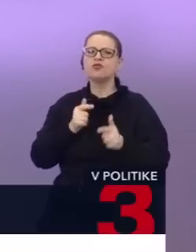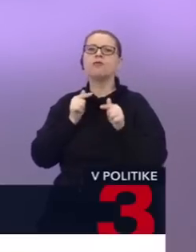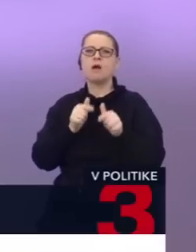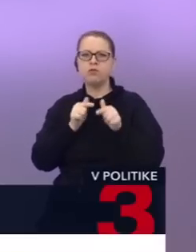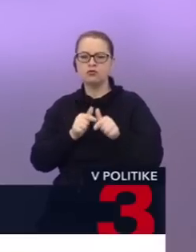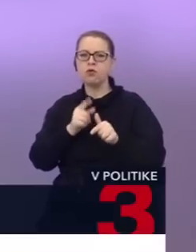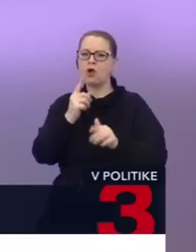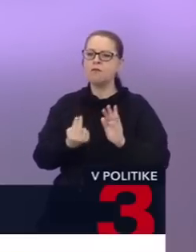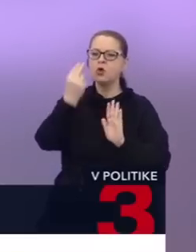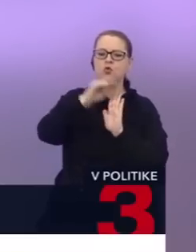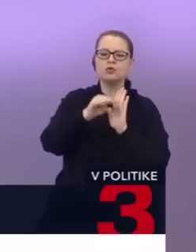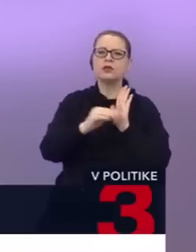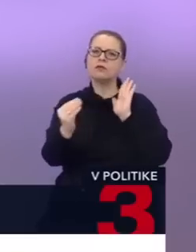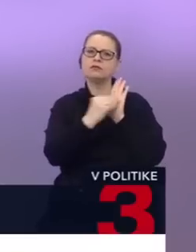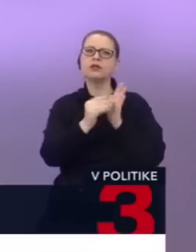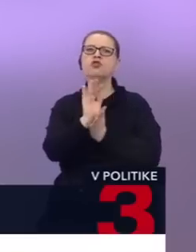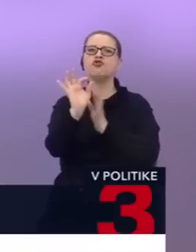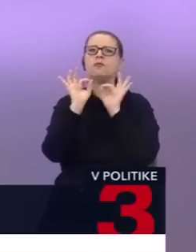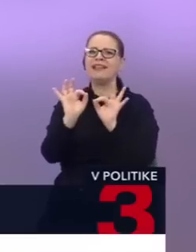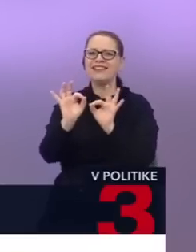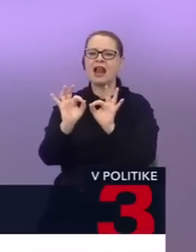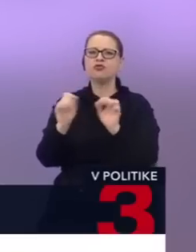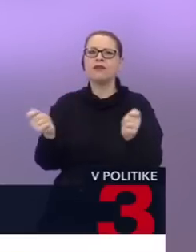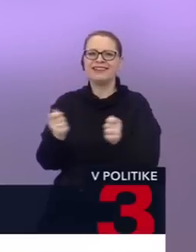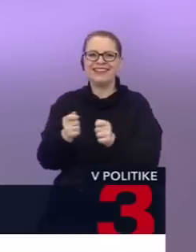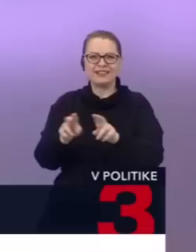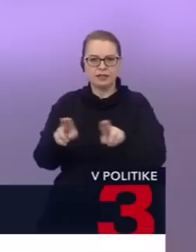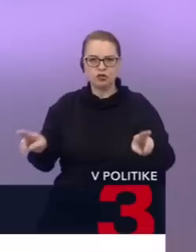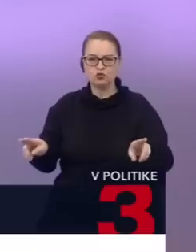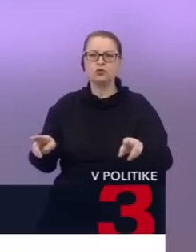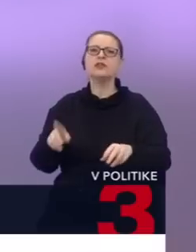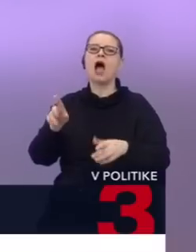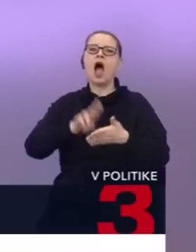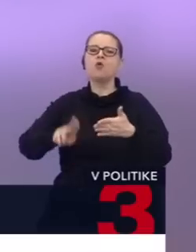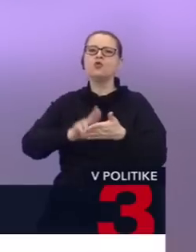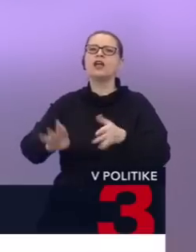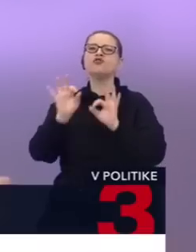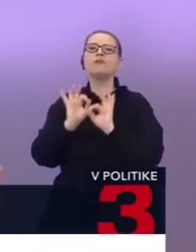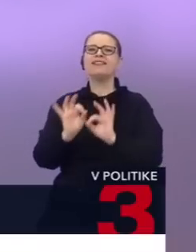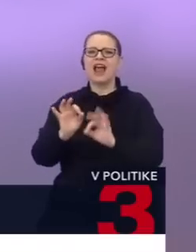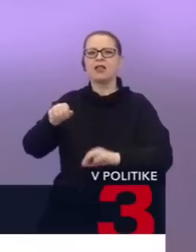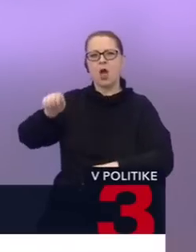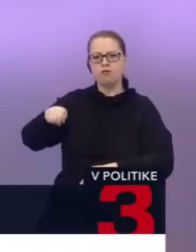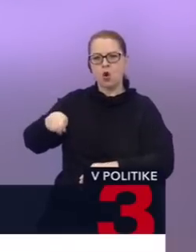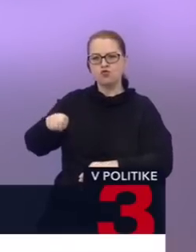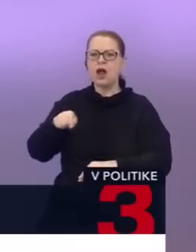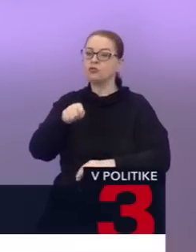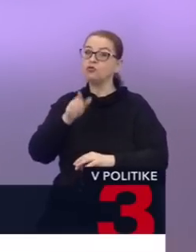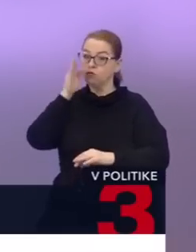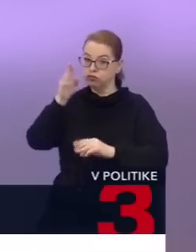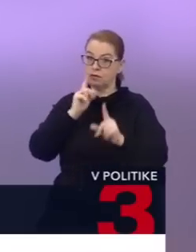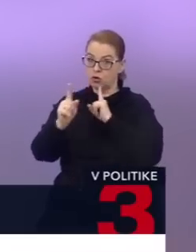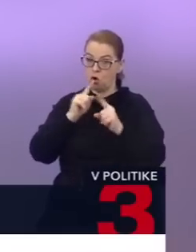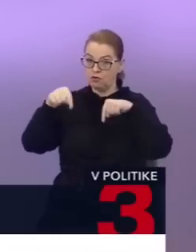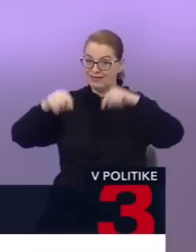zadefinovaný špecializovaný trestný súd a úrad špeciálneho prokurátora. O tom sa bude rokovať aj dnes